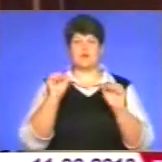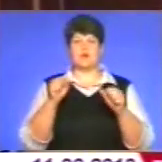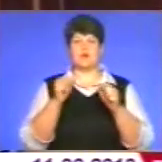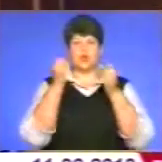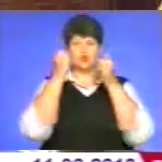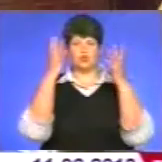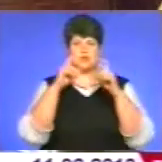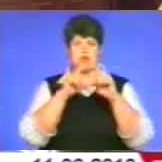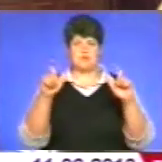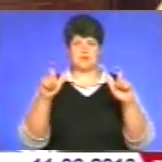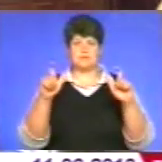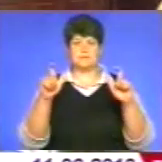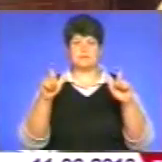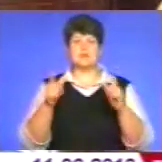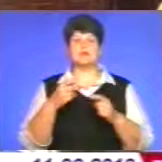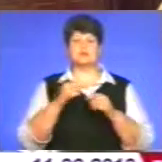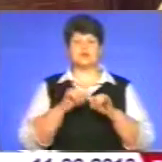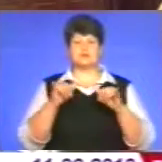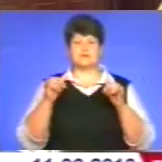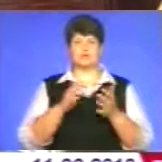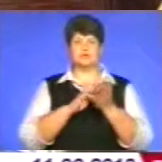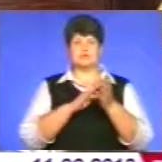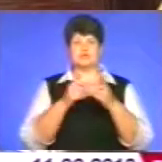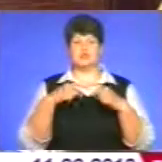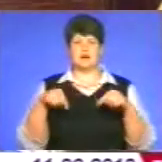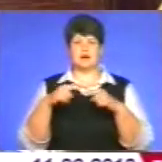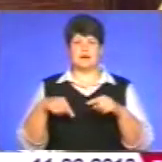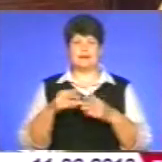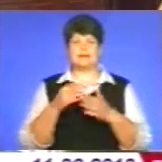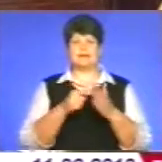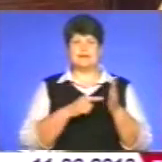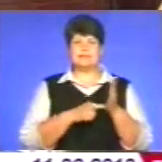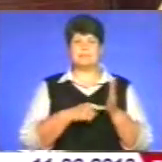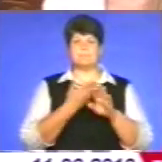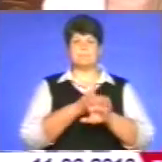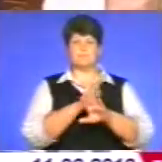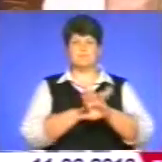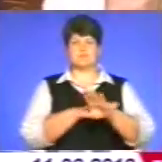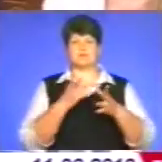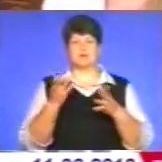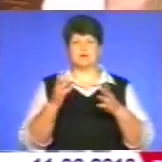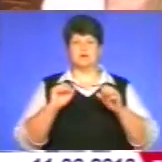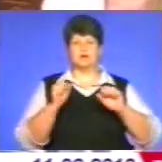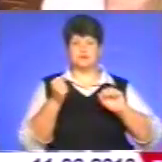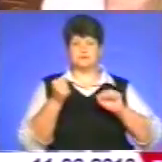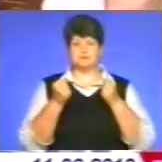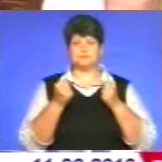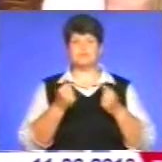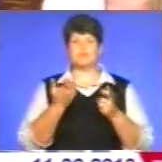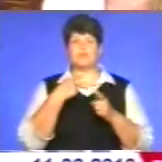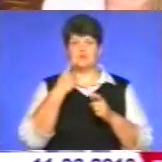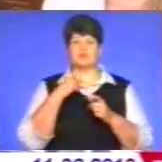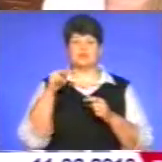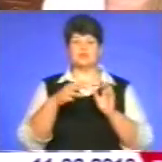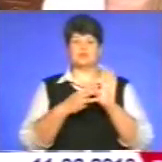'єктів. Досвідом розвитку туристичної галузі діляться польські колеги. Починаючи із 2008-го в Україні діє